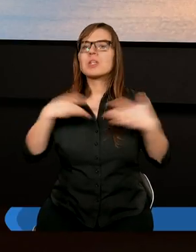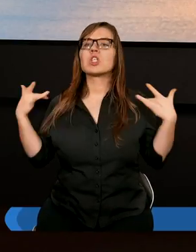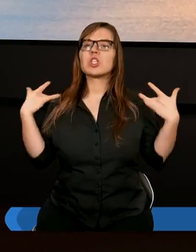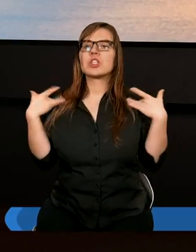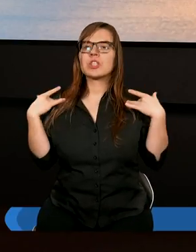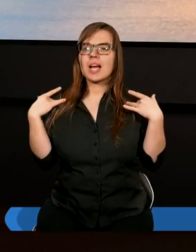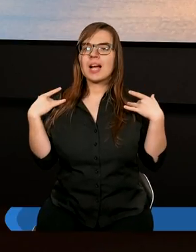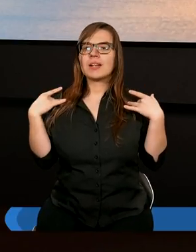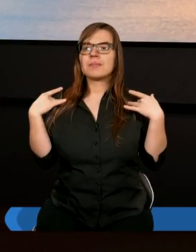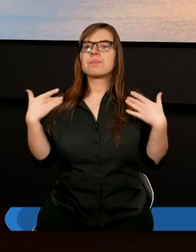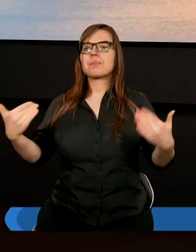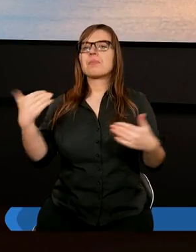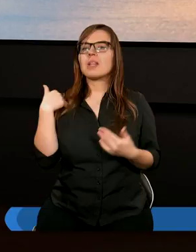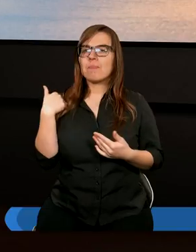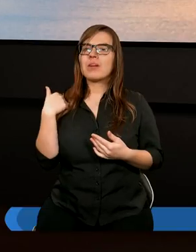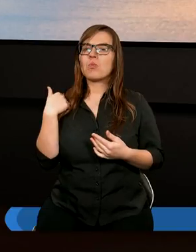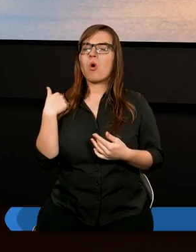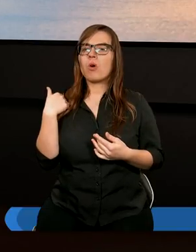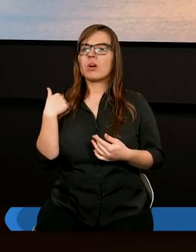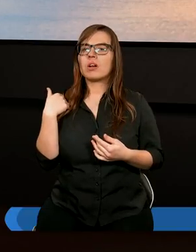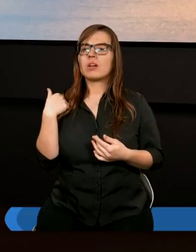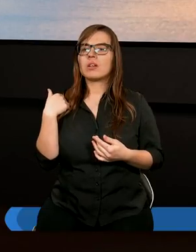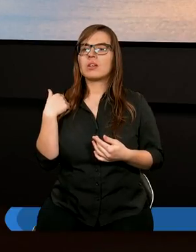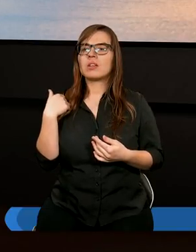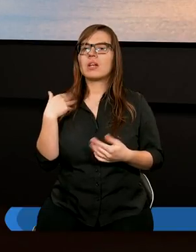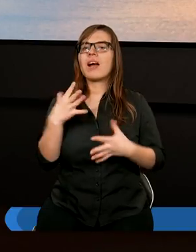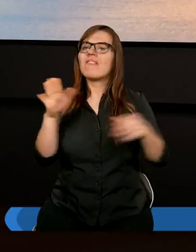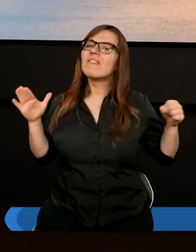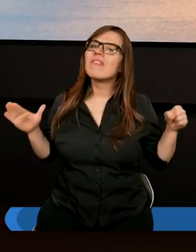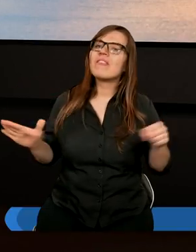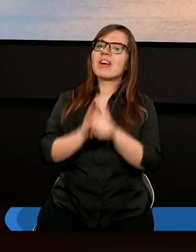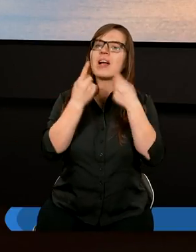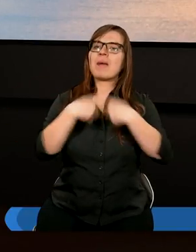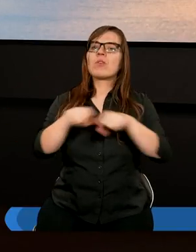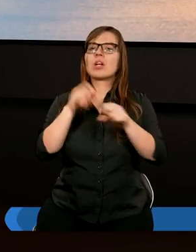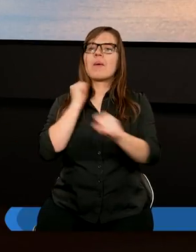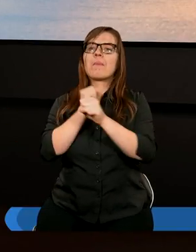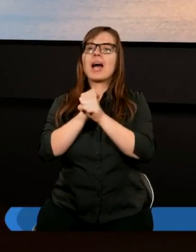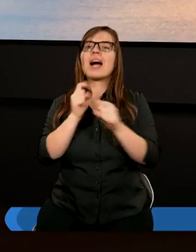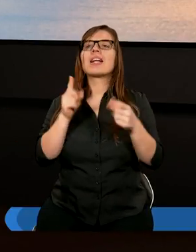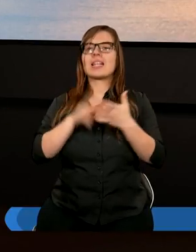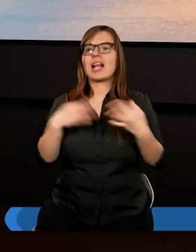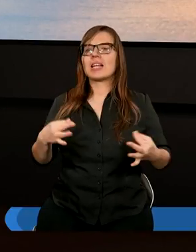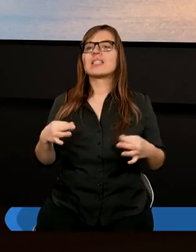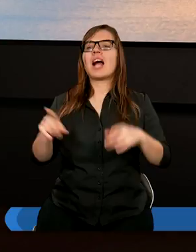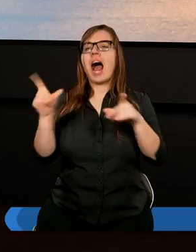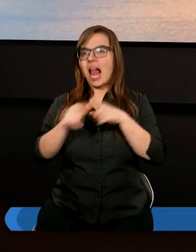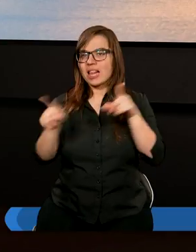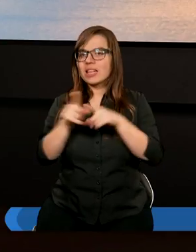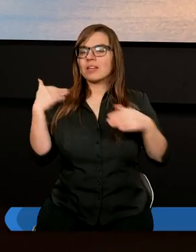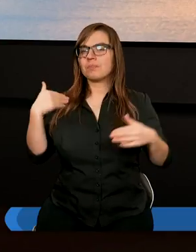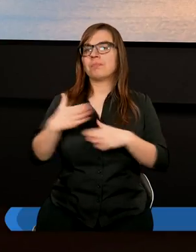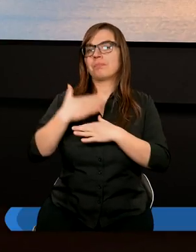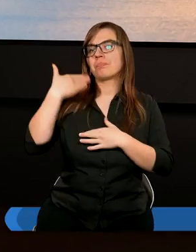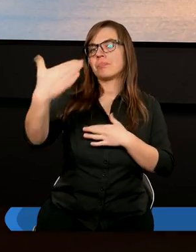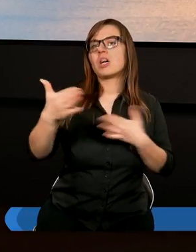było wypełnione pracą na dzisiaj, ale żebyśmy